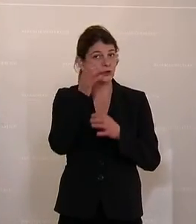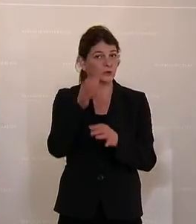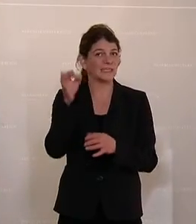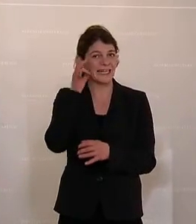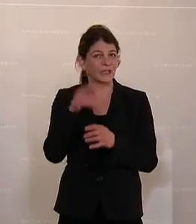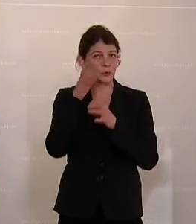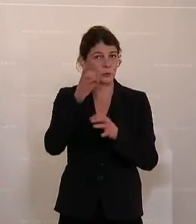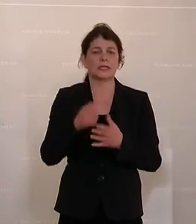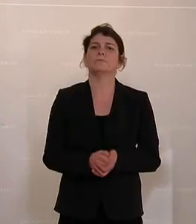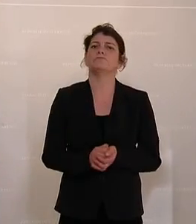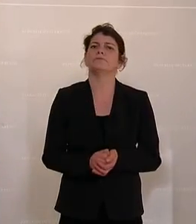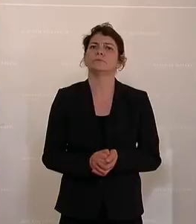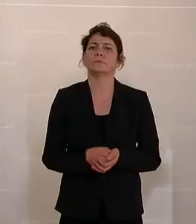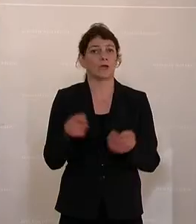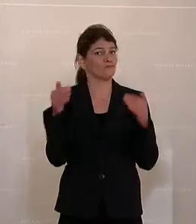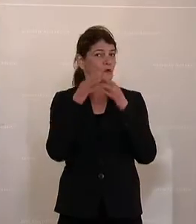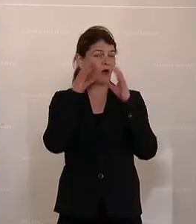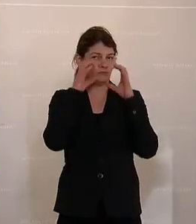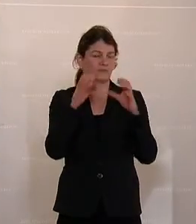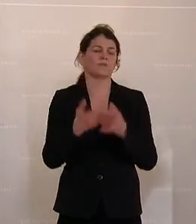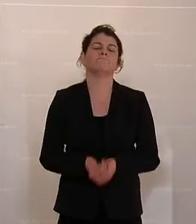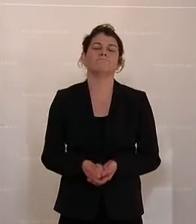Zuseher an den Bildschirmen.